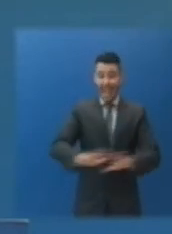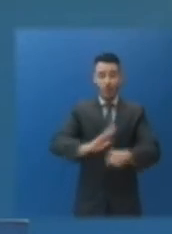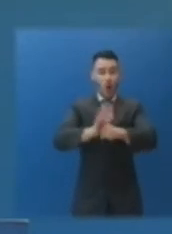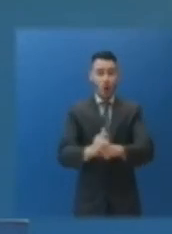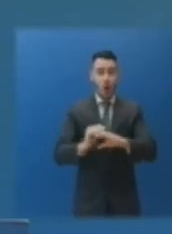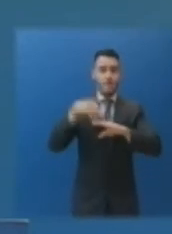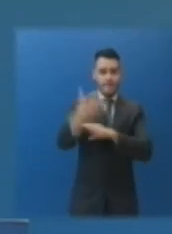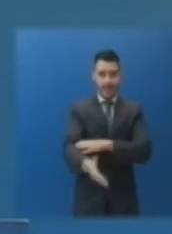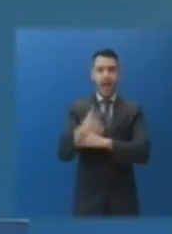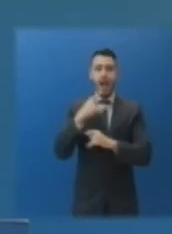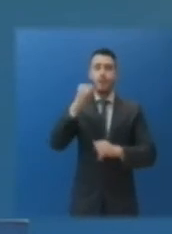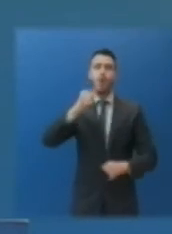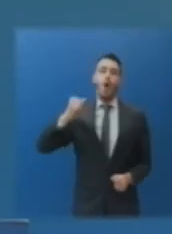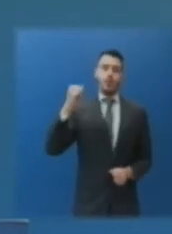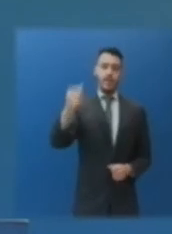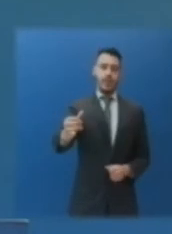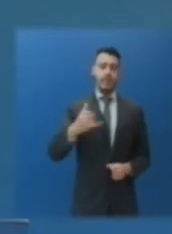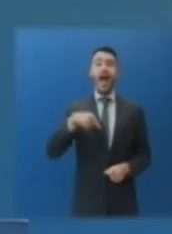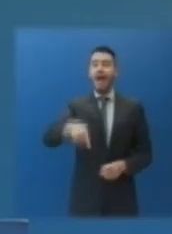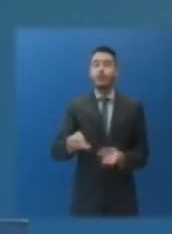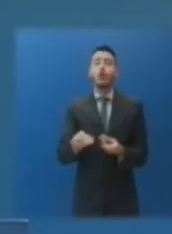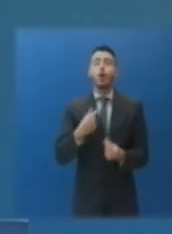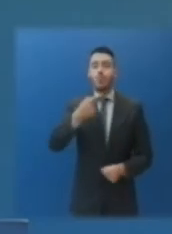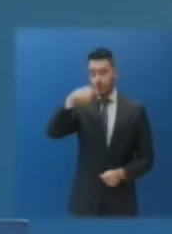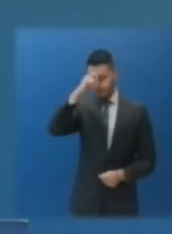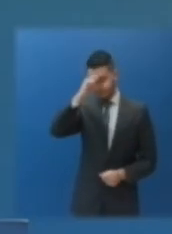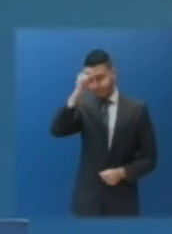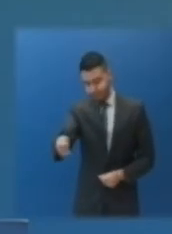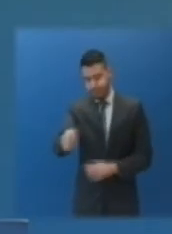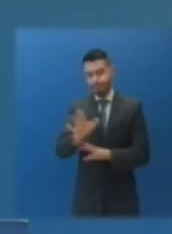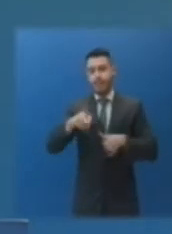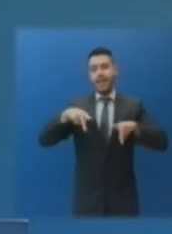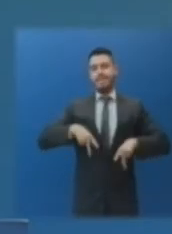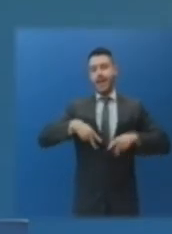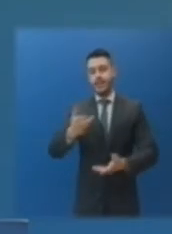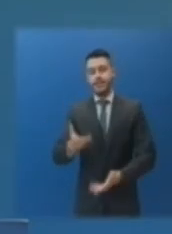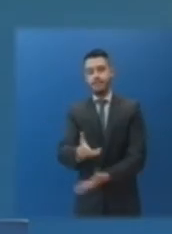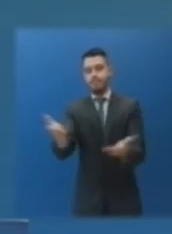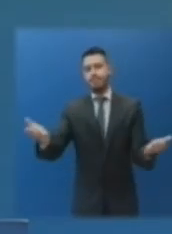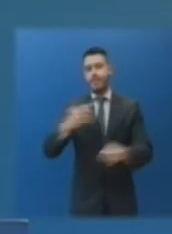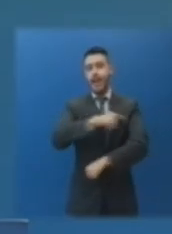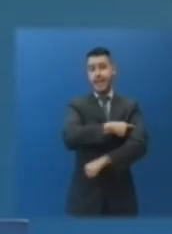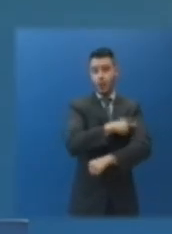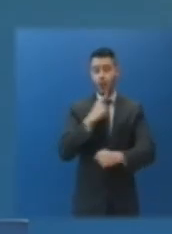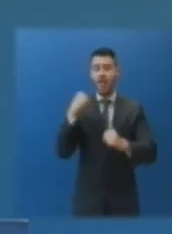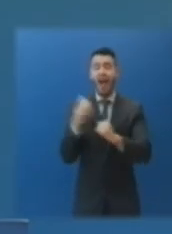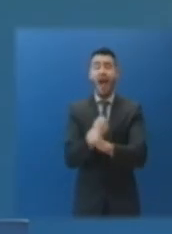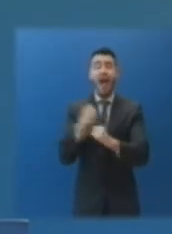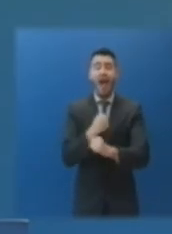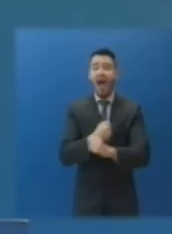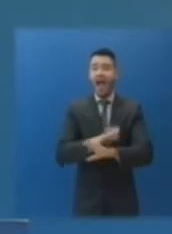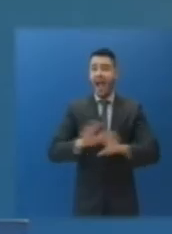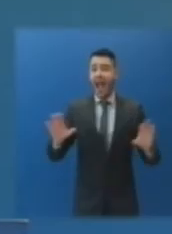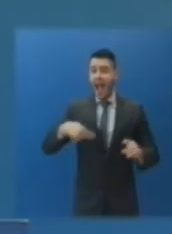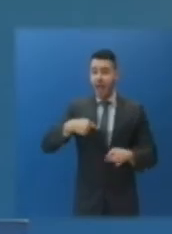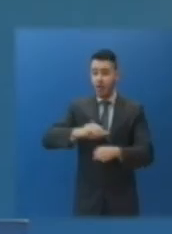Είναι μια πράξη αναγνώρισης από την πολιτεία του έργου, που επιτελούν κατά τη διάρκεια της πανδημίας, αλλά είναι και απόδειξη